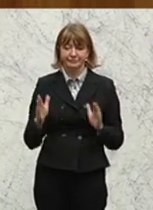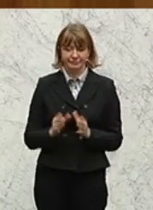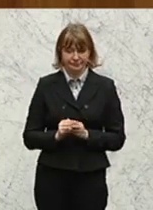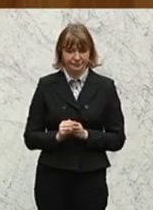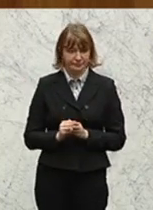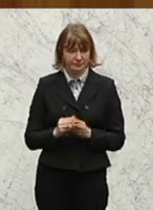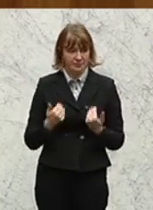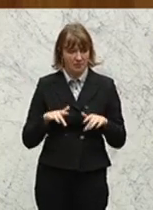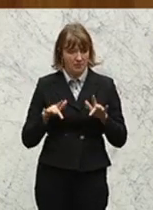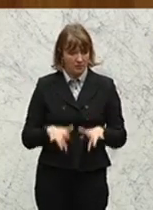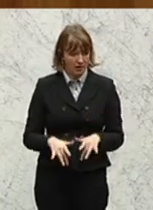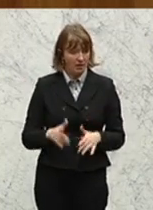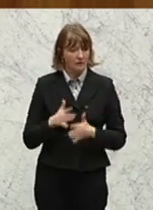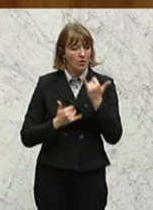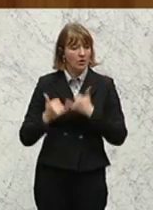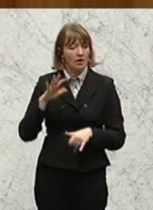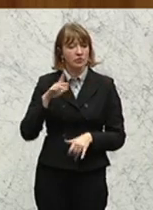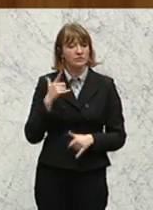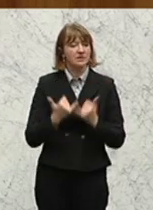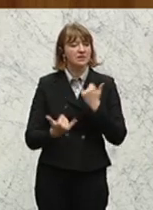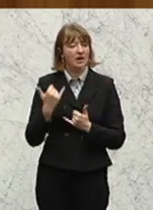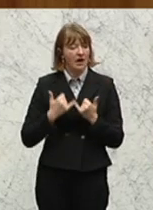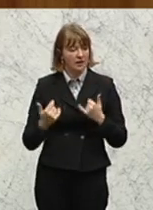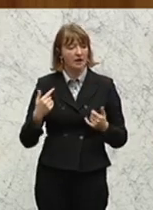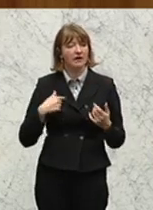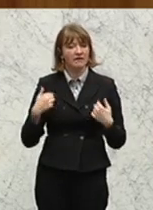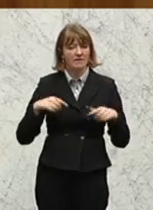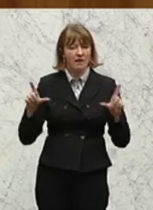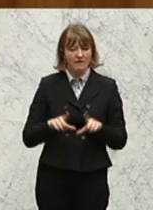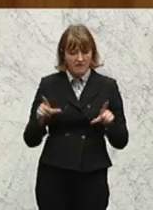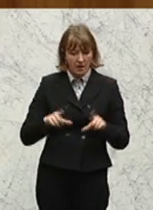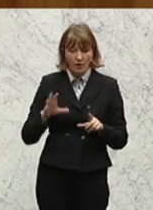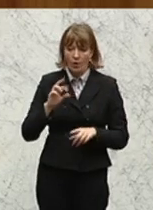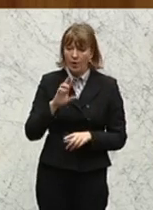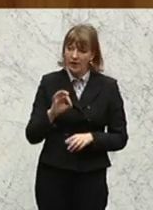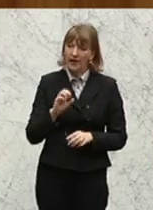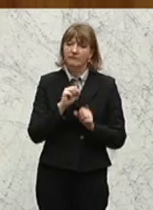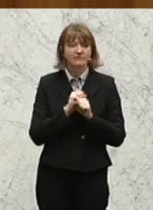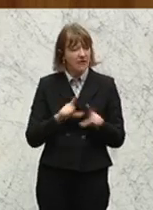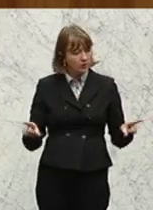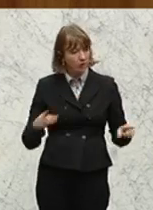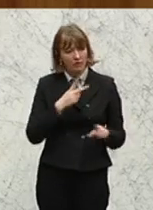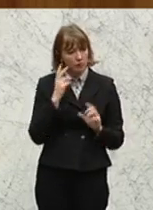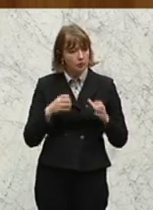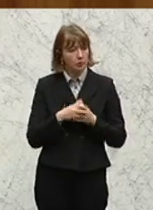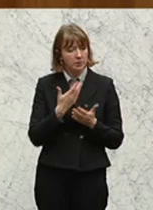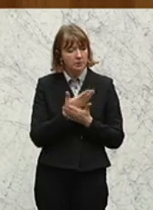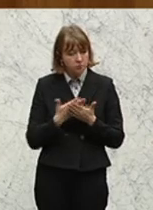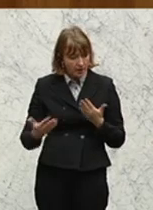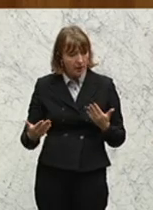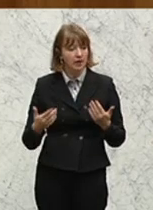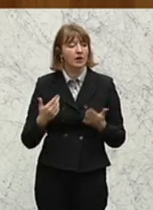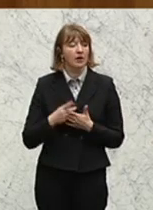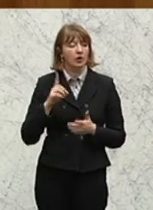zu existieren. Im Vorjahr wurde 25 Jahre Dobadan-Herwati gefeiert, ORF-Sendungen in den Volksgruppensprachen, 25 Jahre